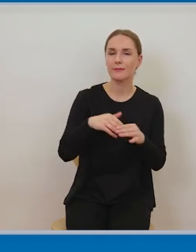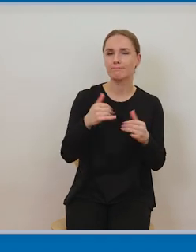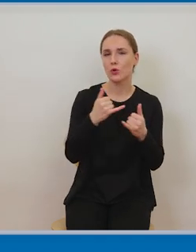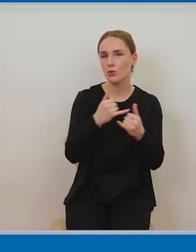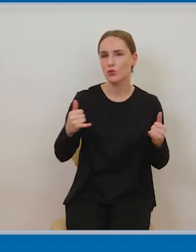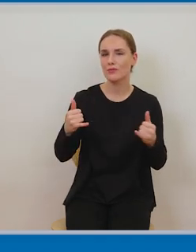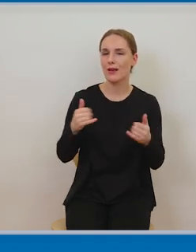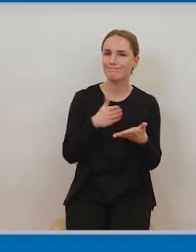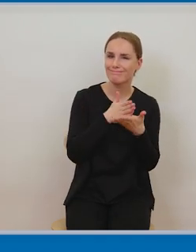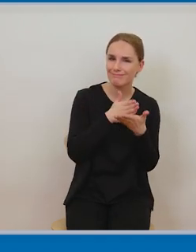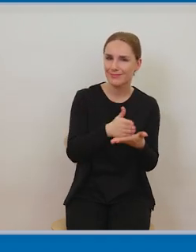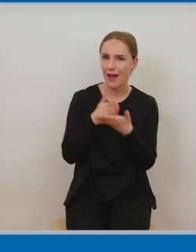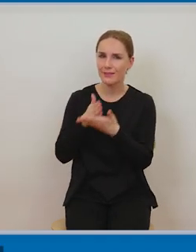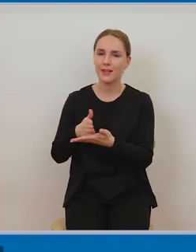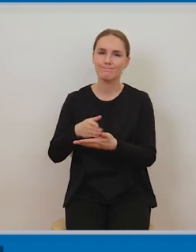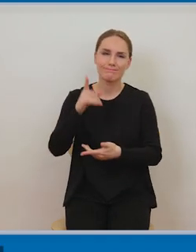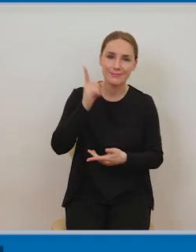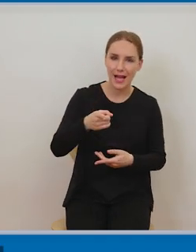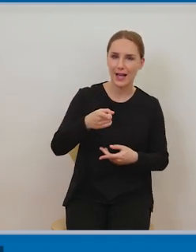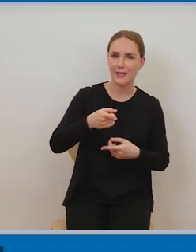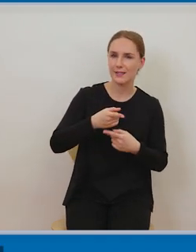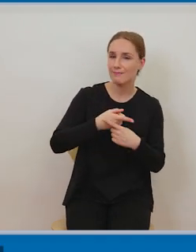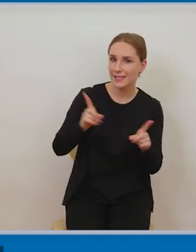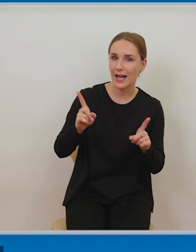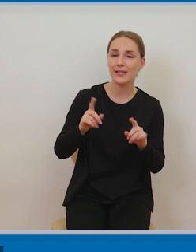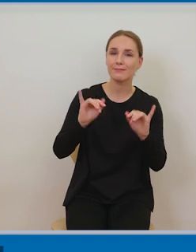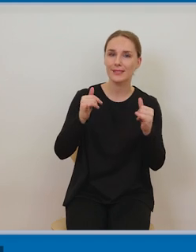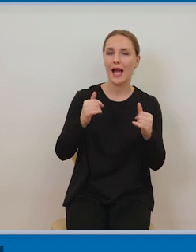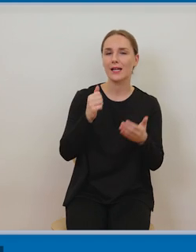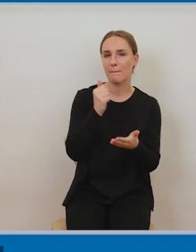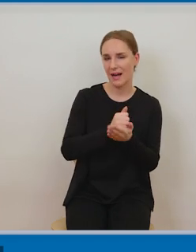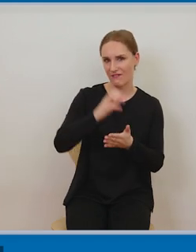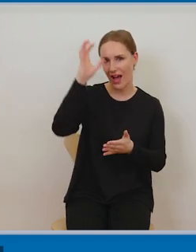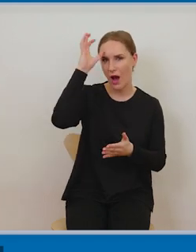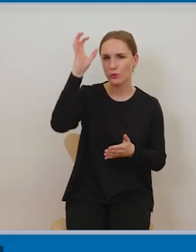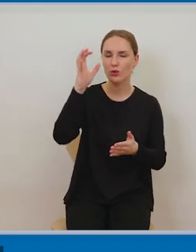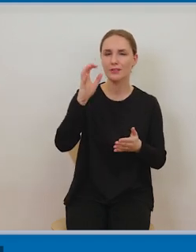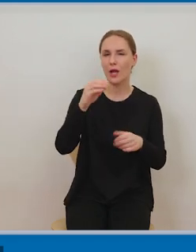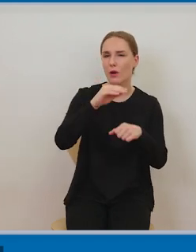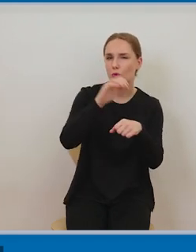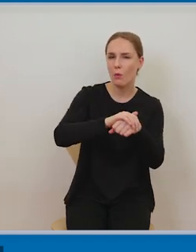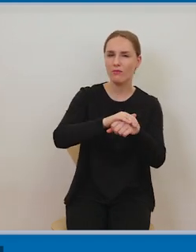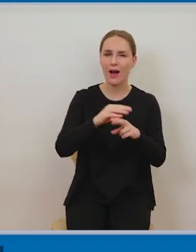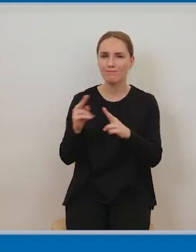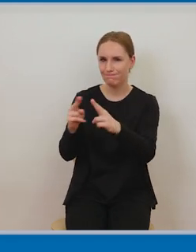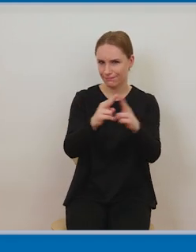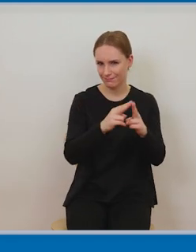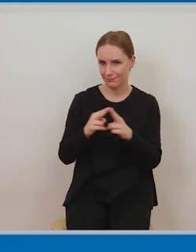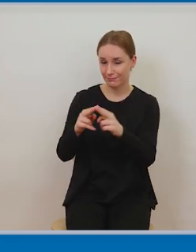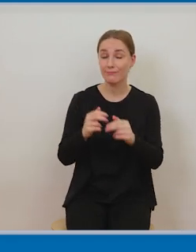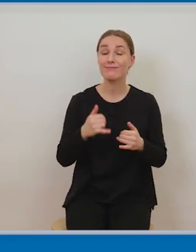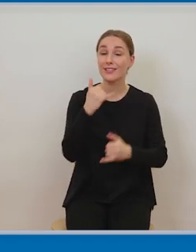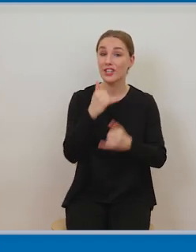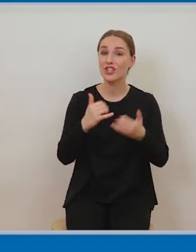tego, jak te prawa autorskie regulować. Więc opierając swoje korzystanie na umowach, dobrze, żebyśmy wiedzieli, co